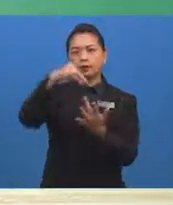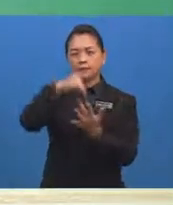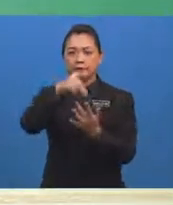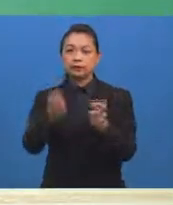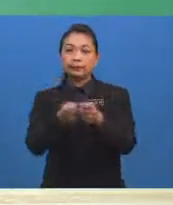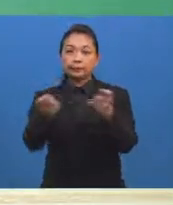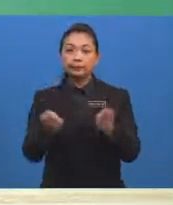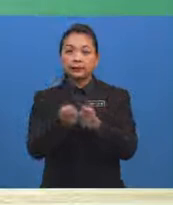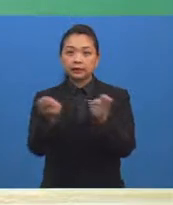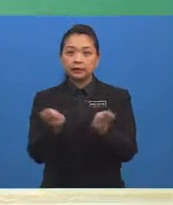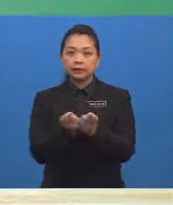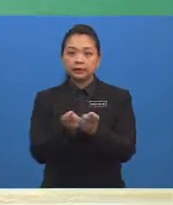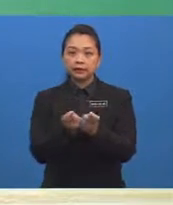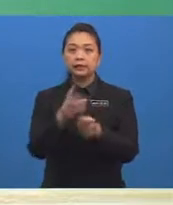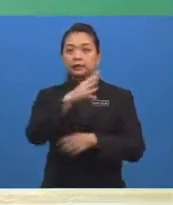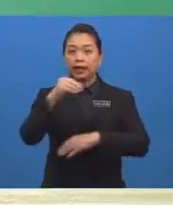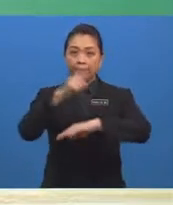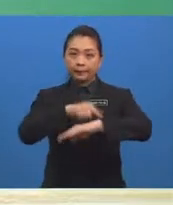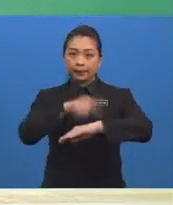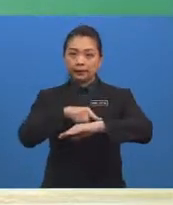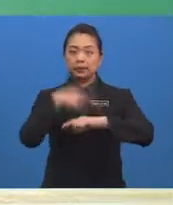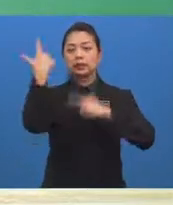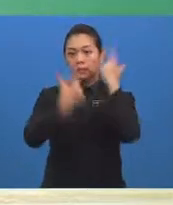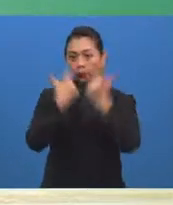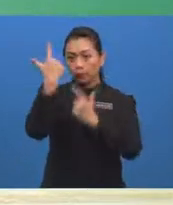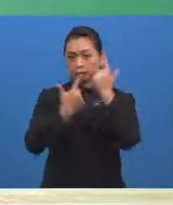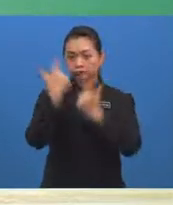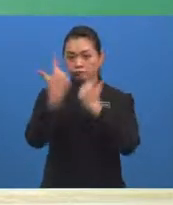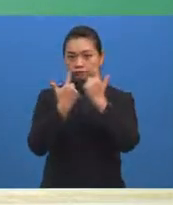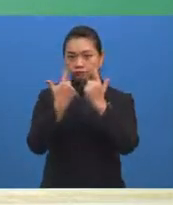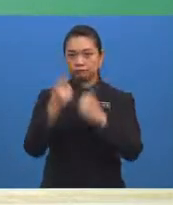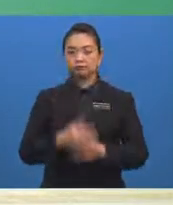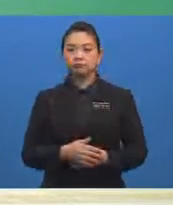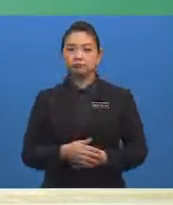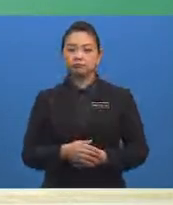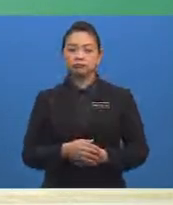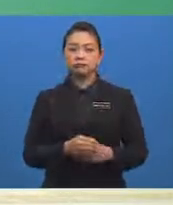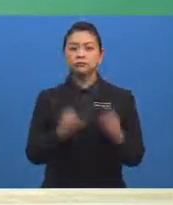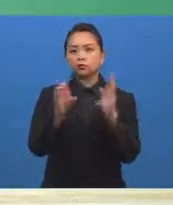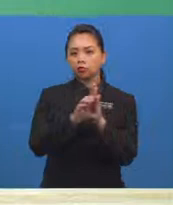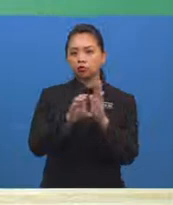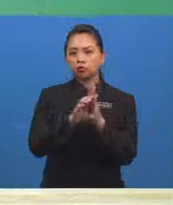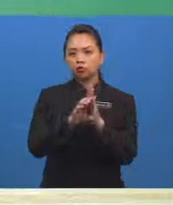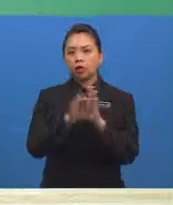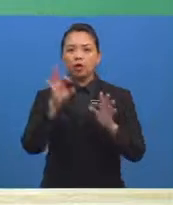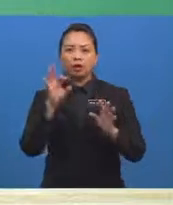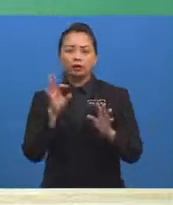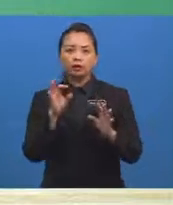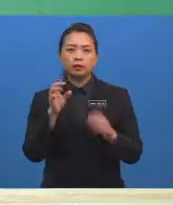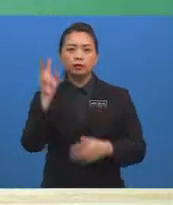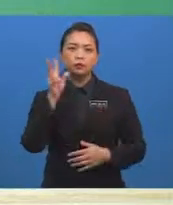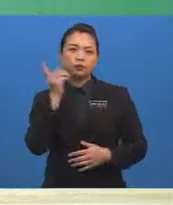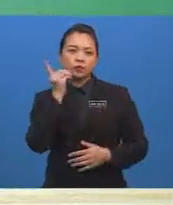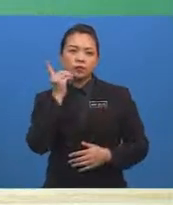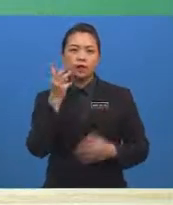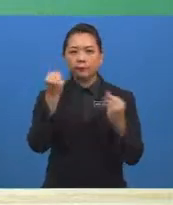dan tempoh pelancungan yang ditawarkan Katakan dia ingin memilih negara Asia